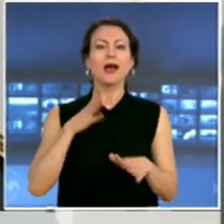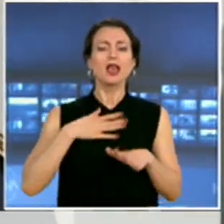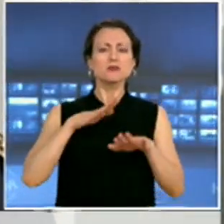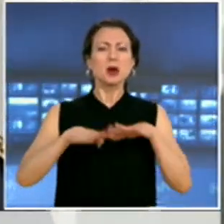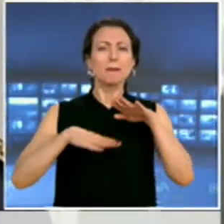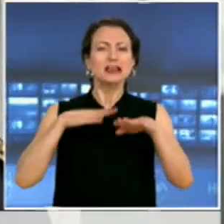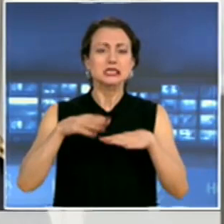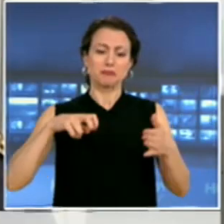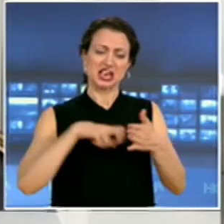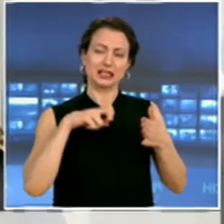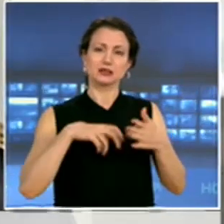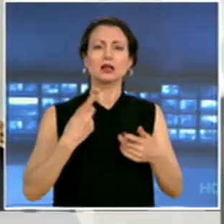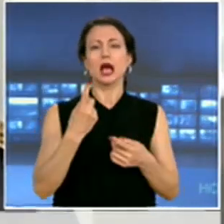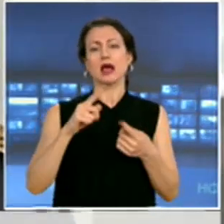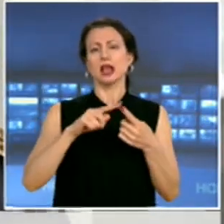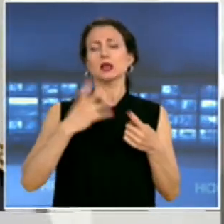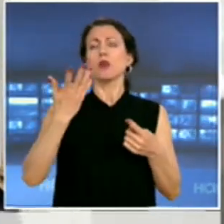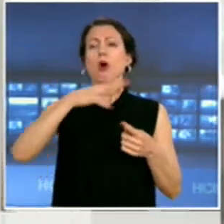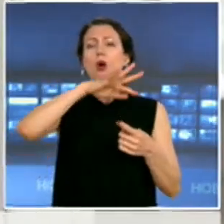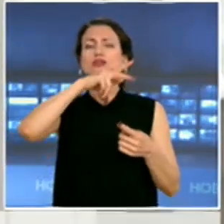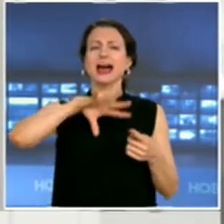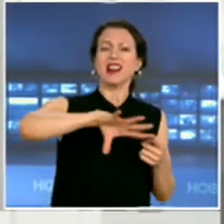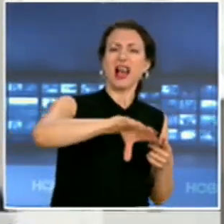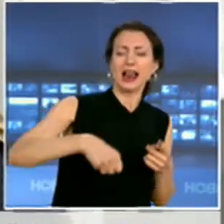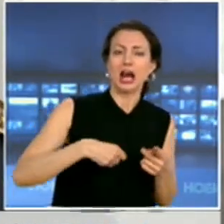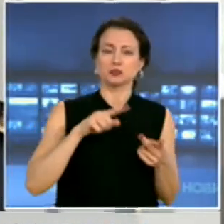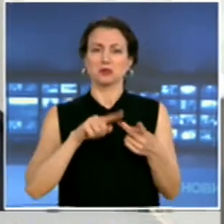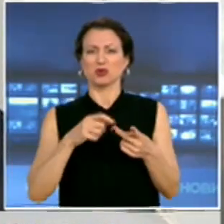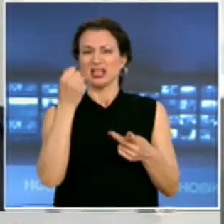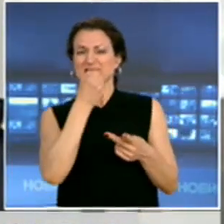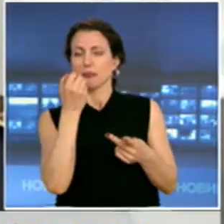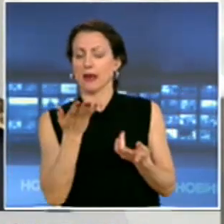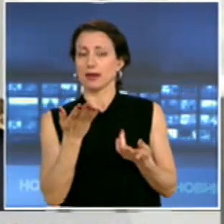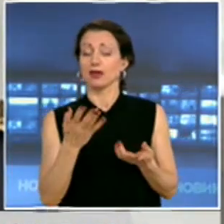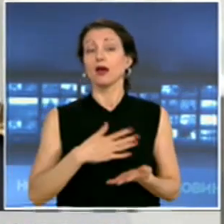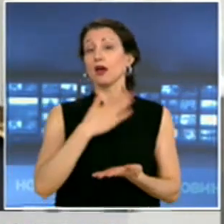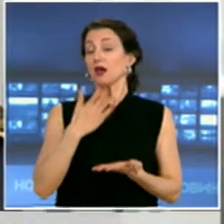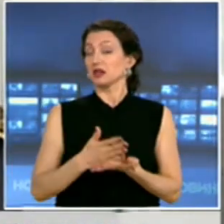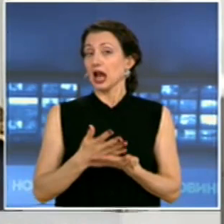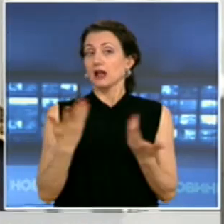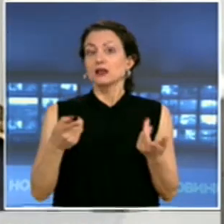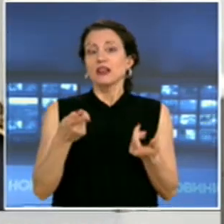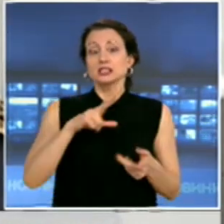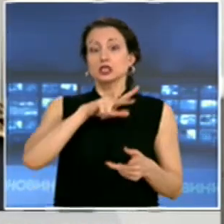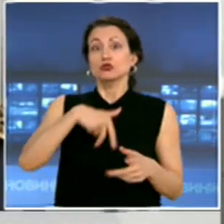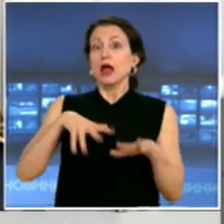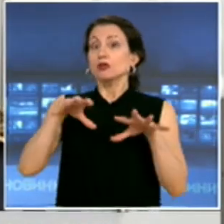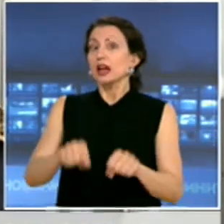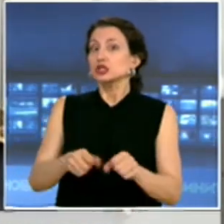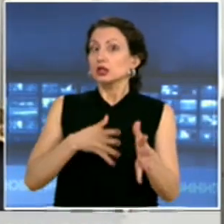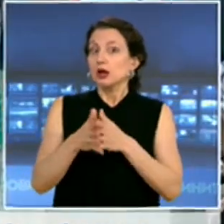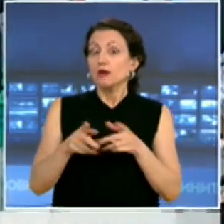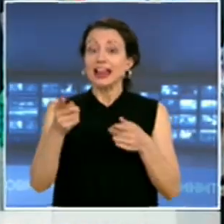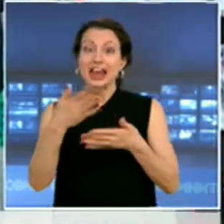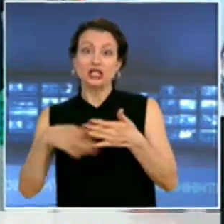стара регистрация за кражба, другия има регистрация за измами. В крайна сметка, социално ангажирани хора, част от тях са